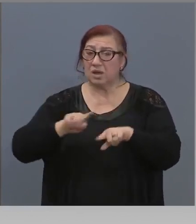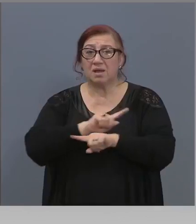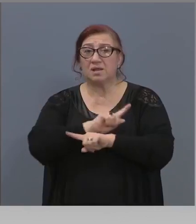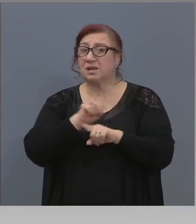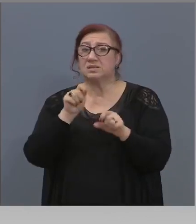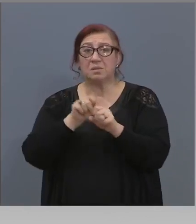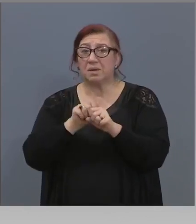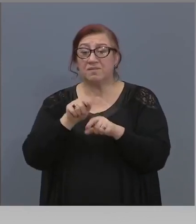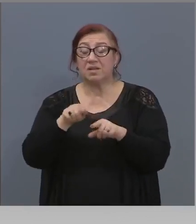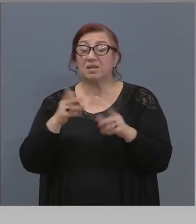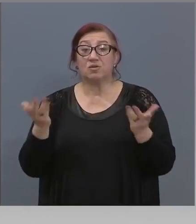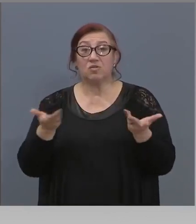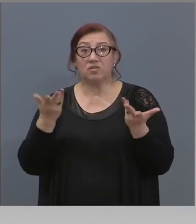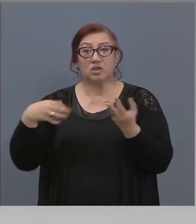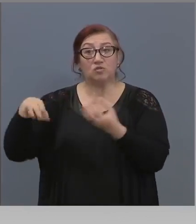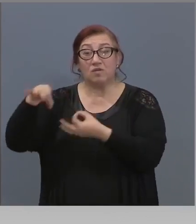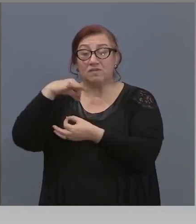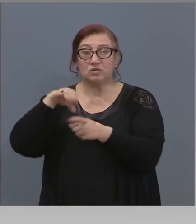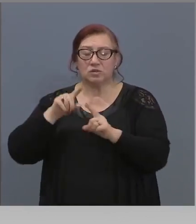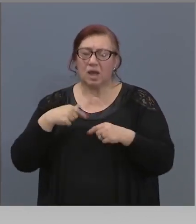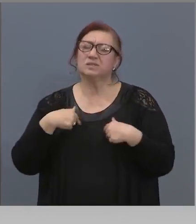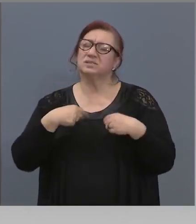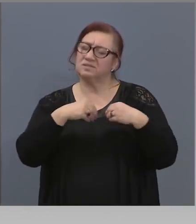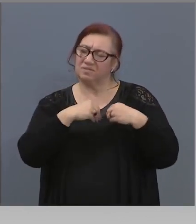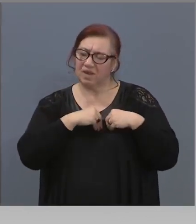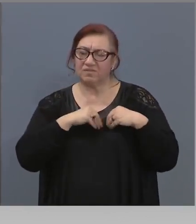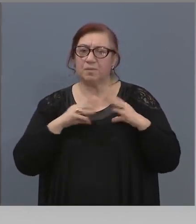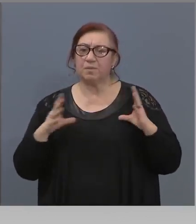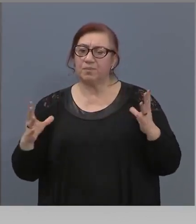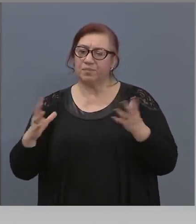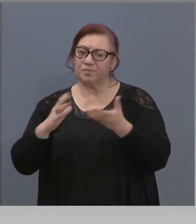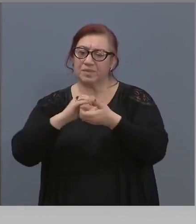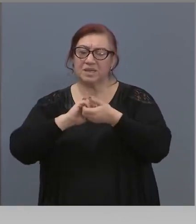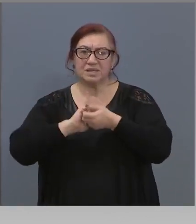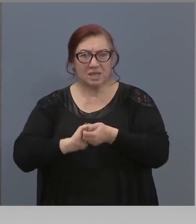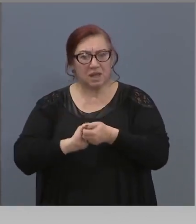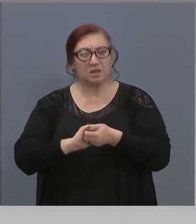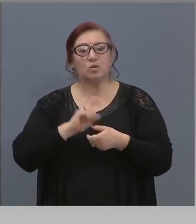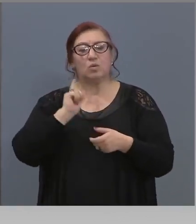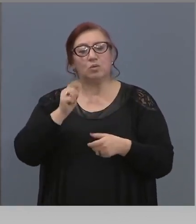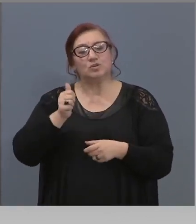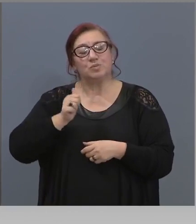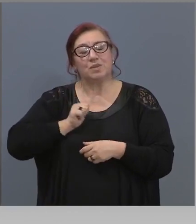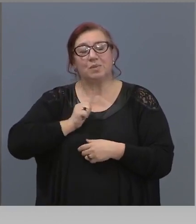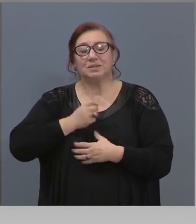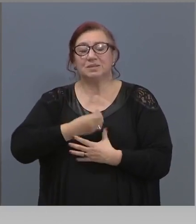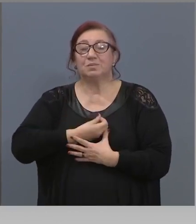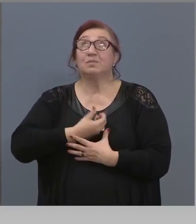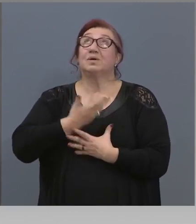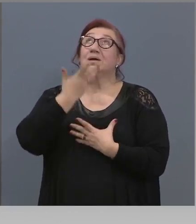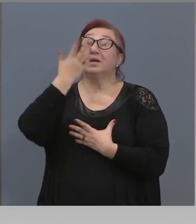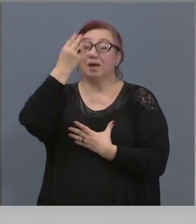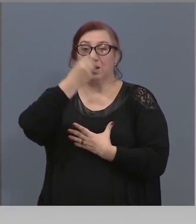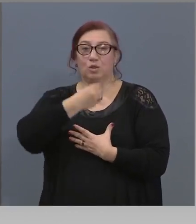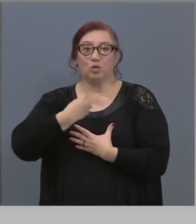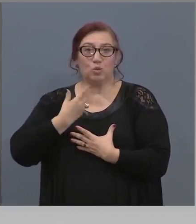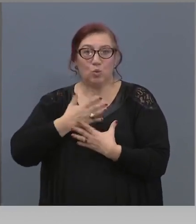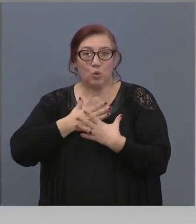И аз съм убеден, че заедно можем да хем да си запазиме духа, хем и да не